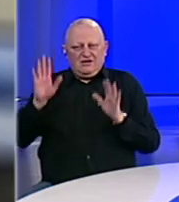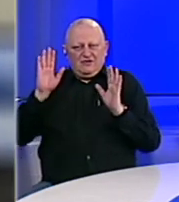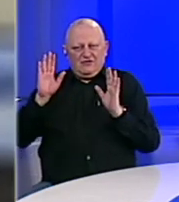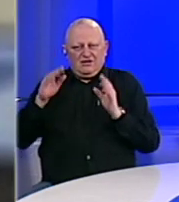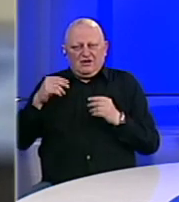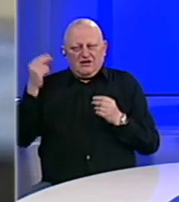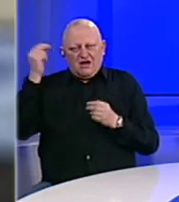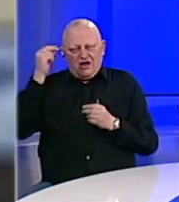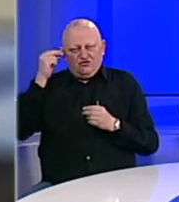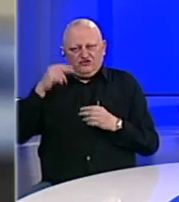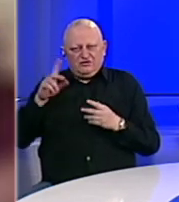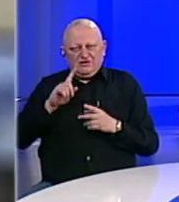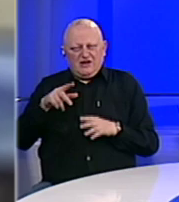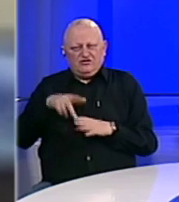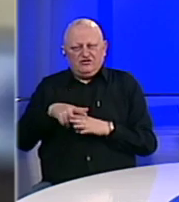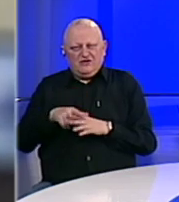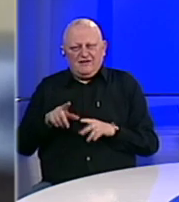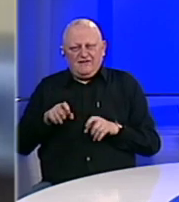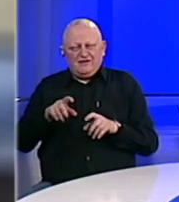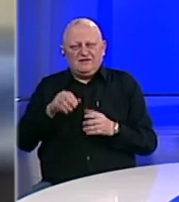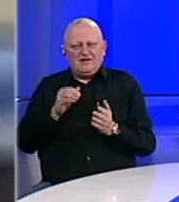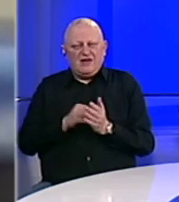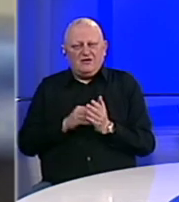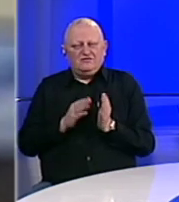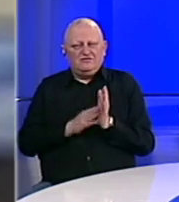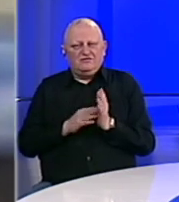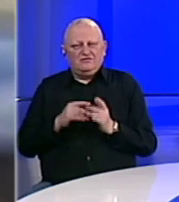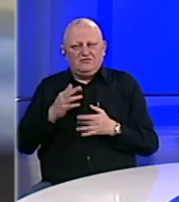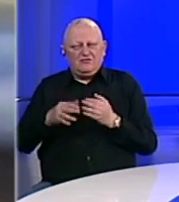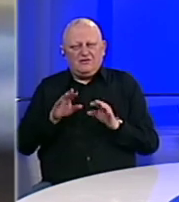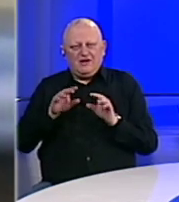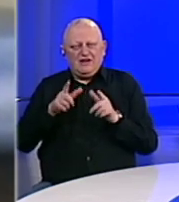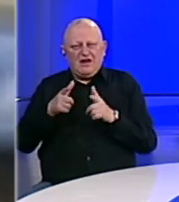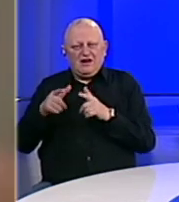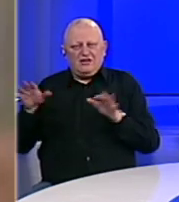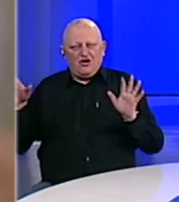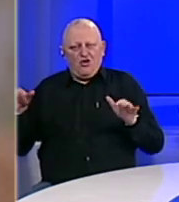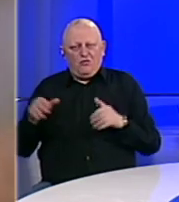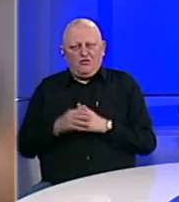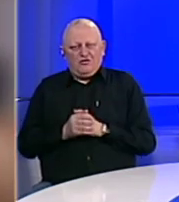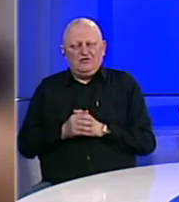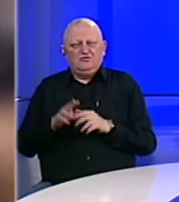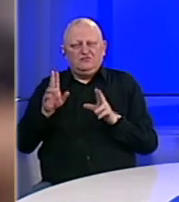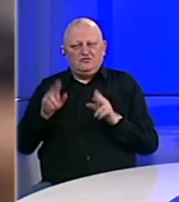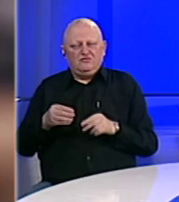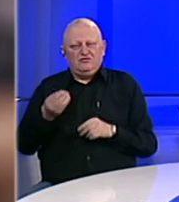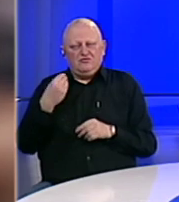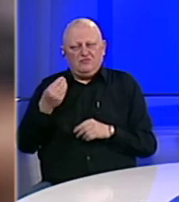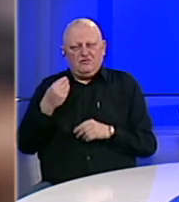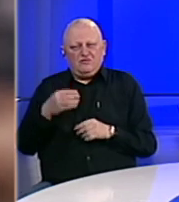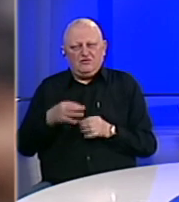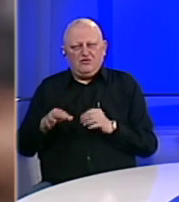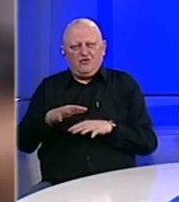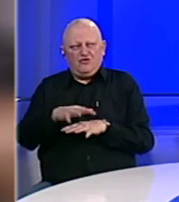stečenih navika. Neće vas valjda omesti virus da, na primjer, online nahranite golubove. A možete i dobar roštilj